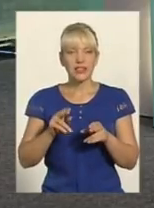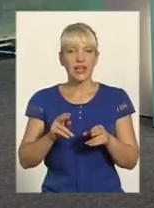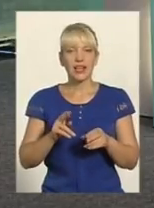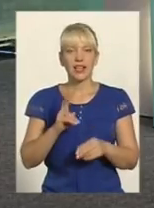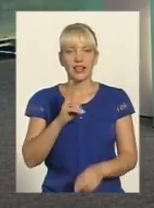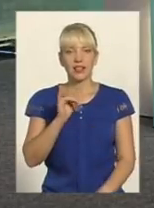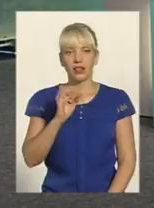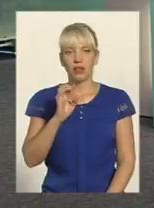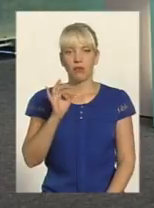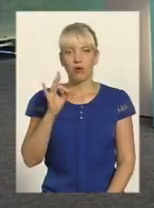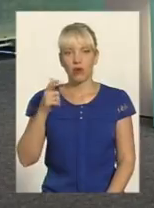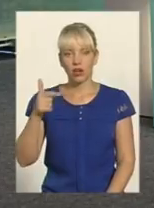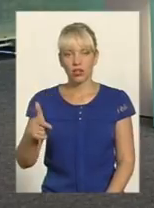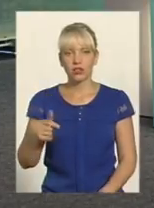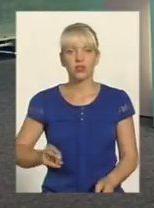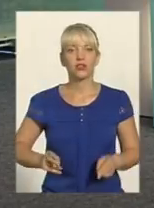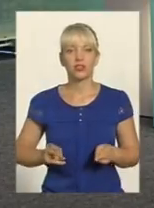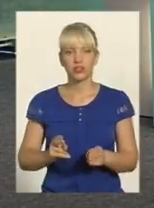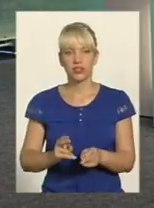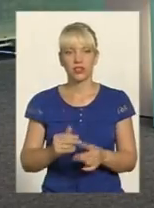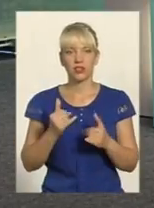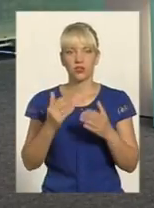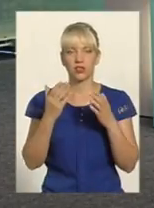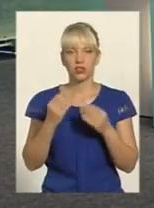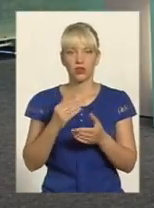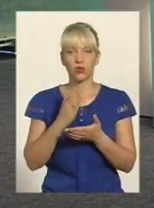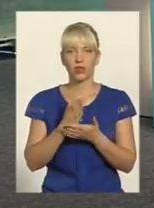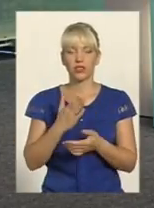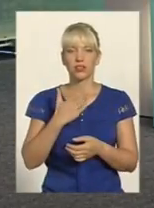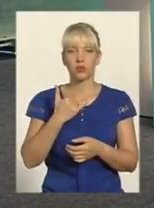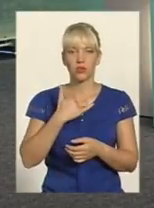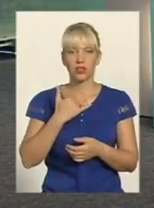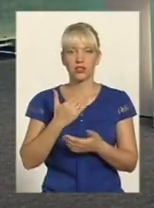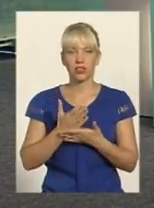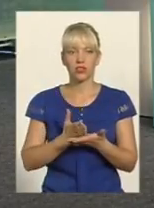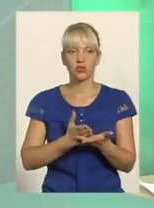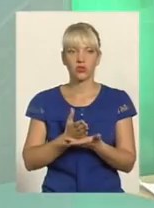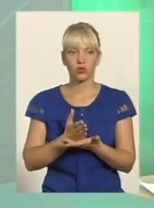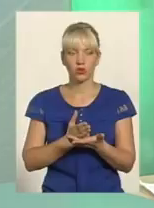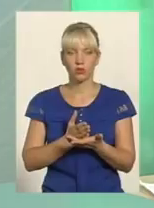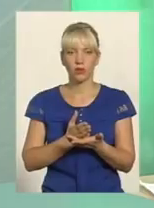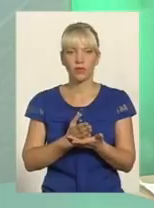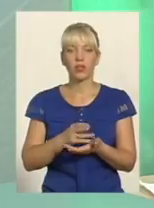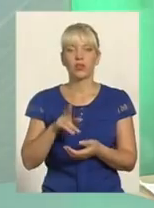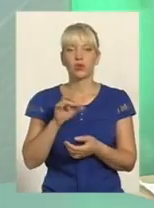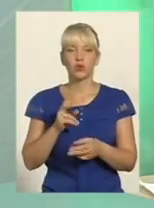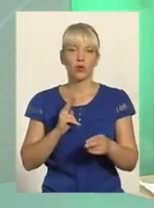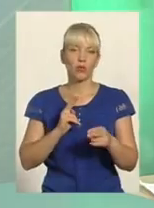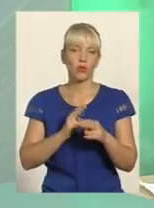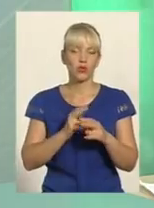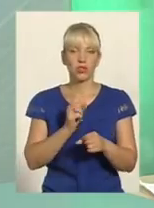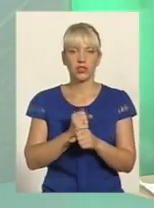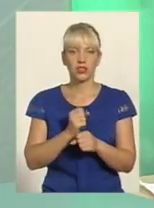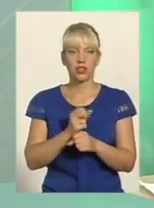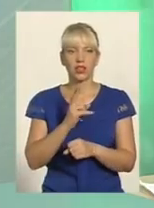день в нас також створена служба по протидії кіберзлочинності І що стосується протидії наркоманії, якщо